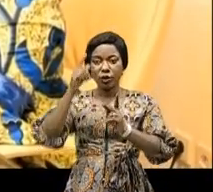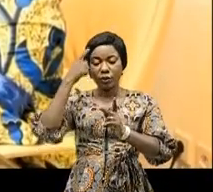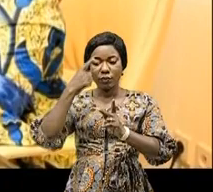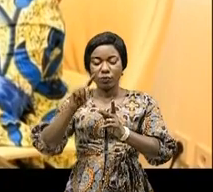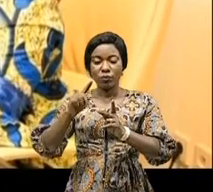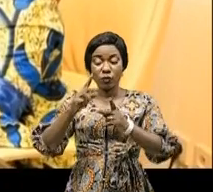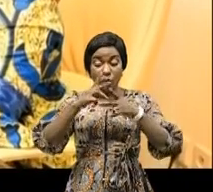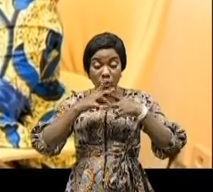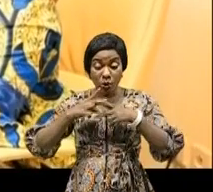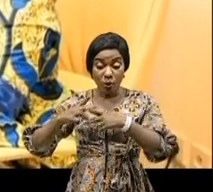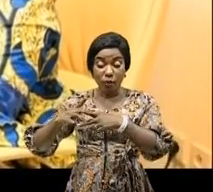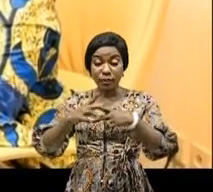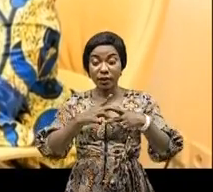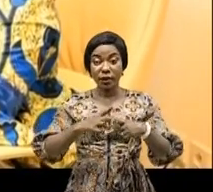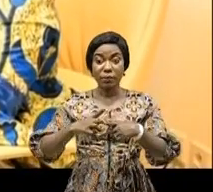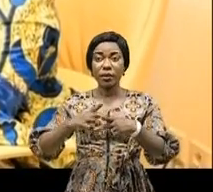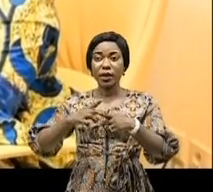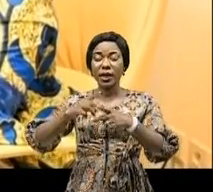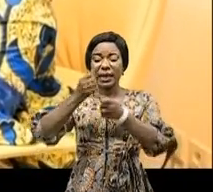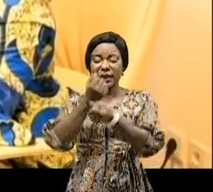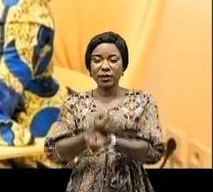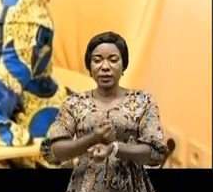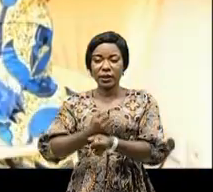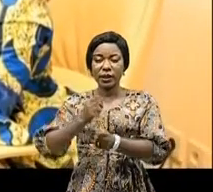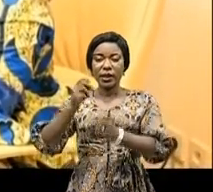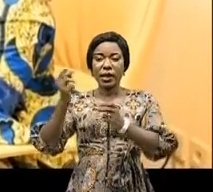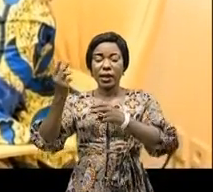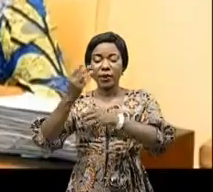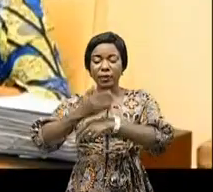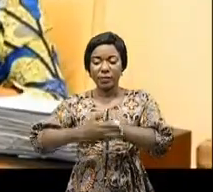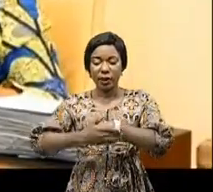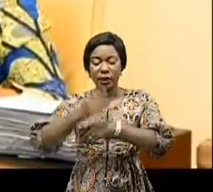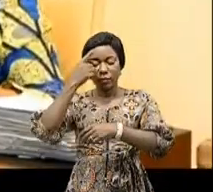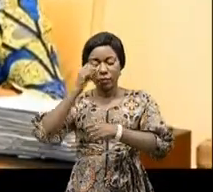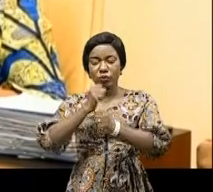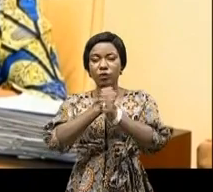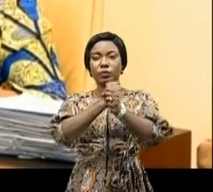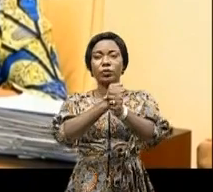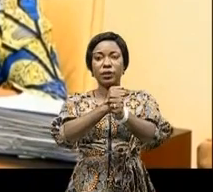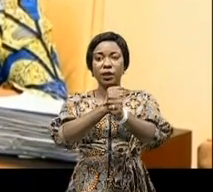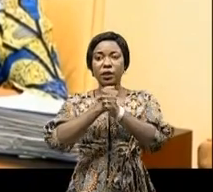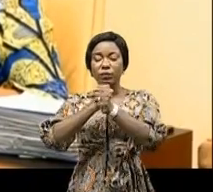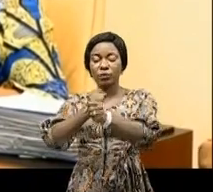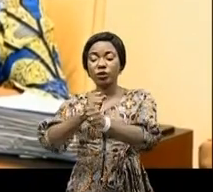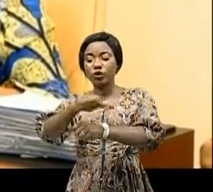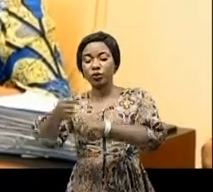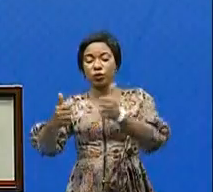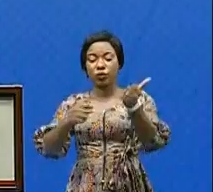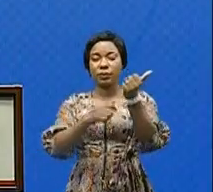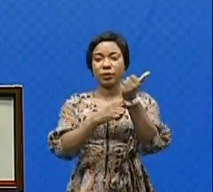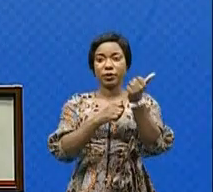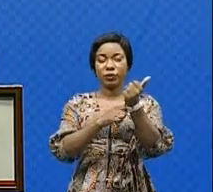strictement observer les mesures barrières et de se faire vacciner pour se protéger et protéger les autres.